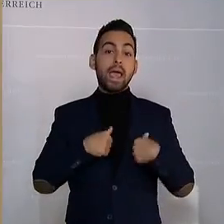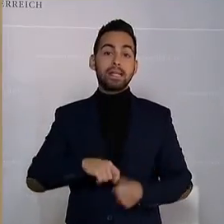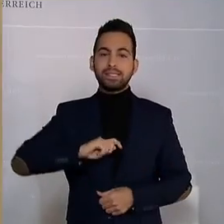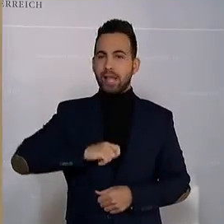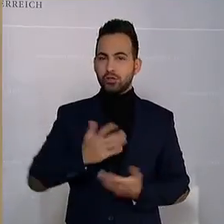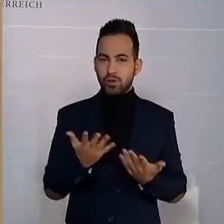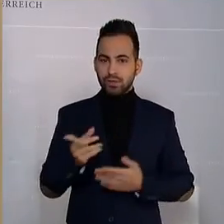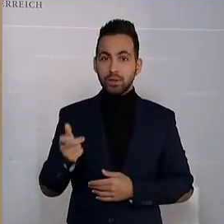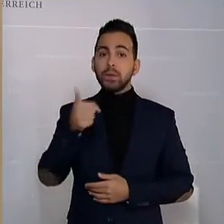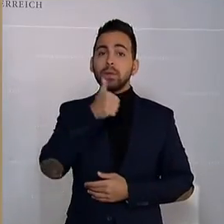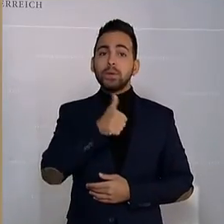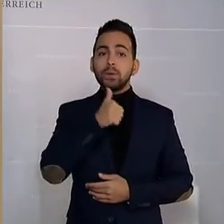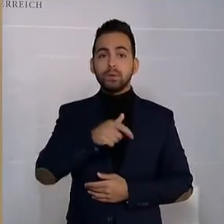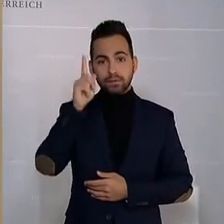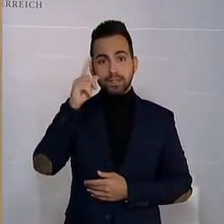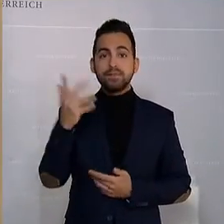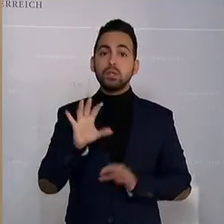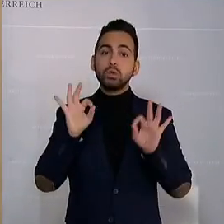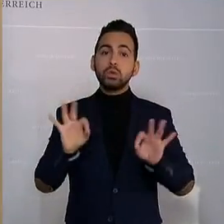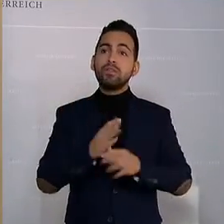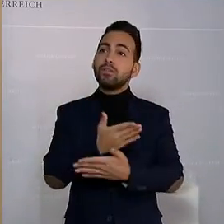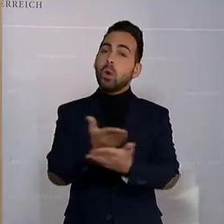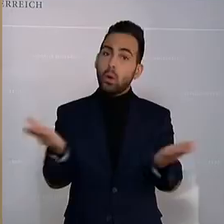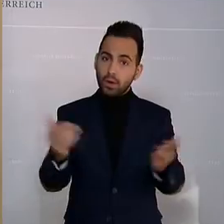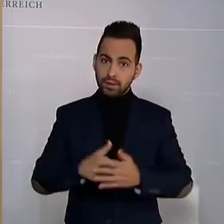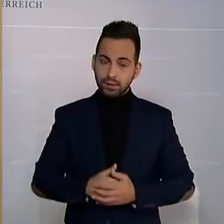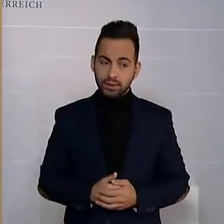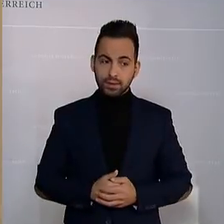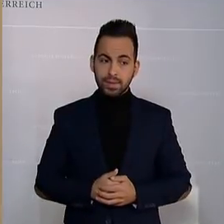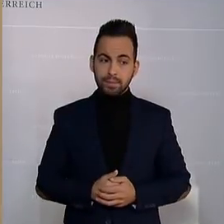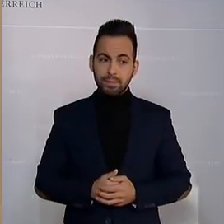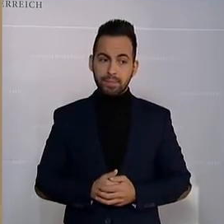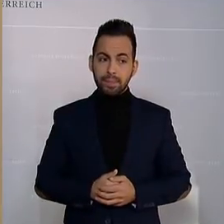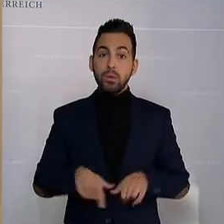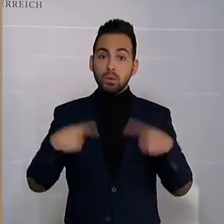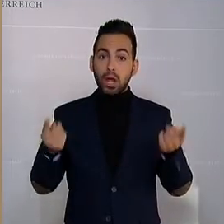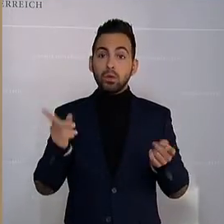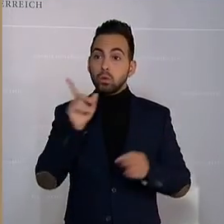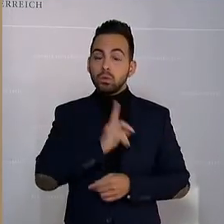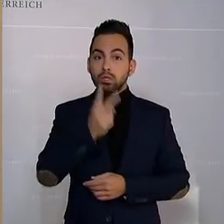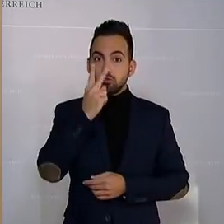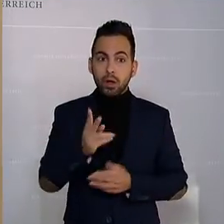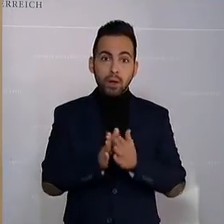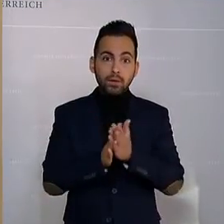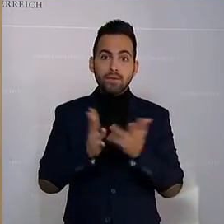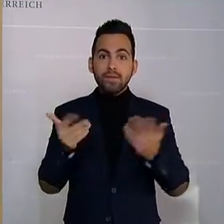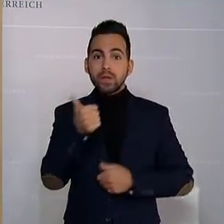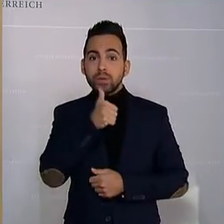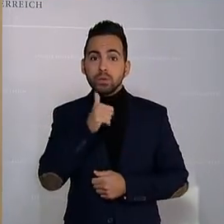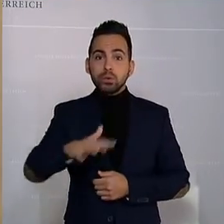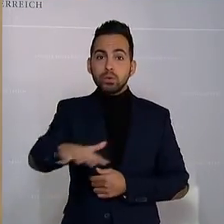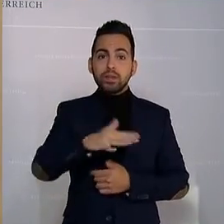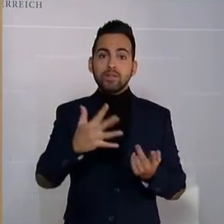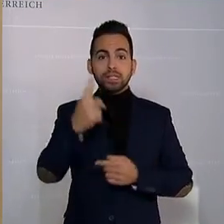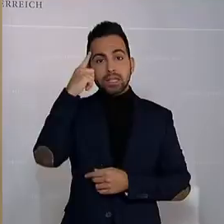Grünen wissen, was gut für sie ist. Und dann schauen Sie darauf, dass Sie nur das tun können, was die Grünen für gut für